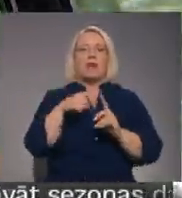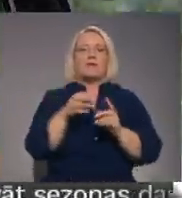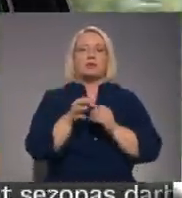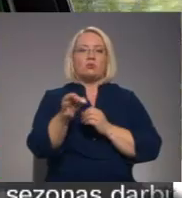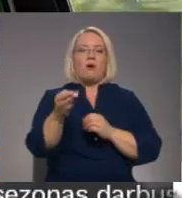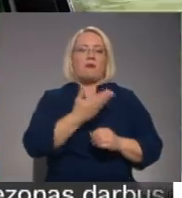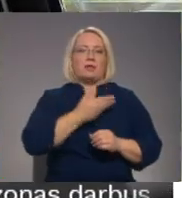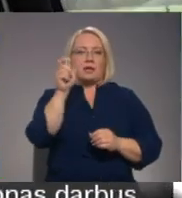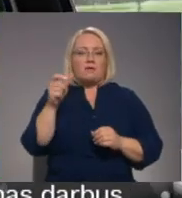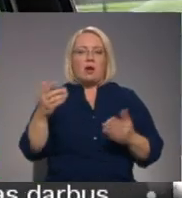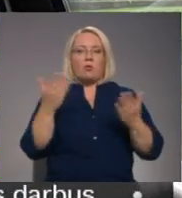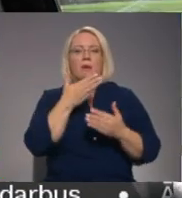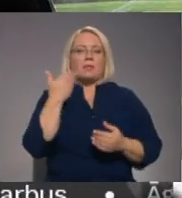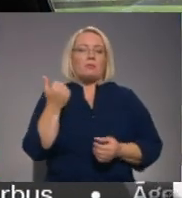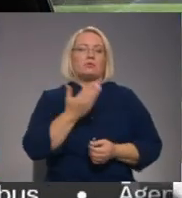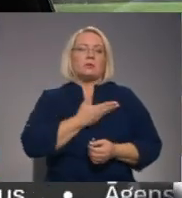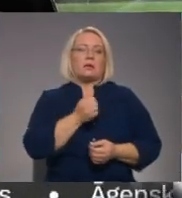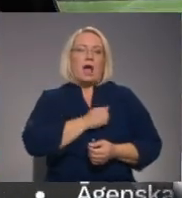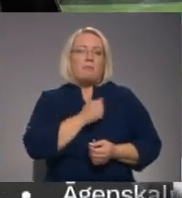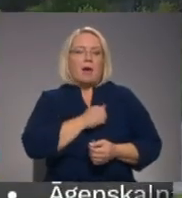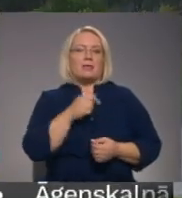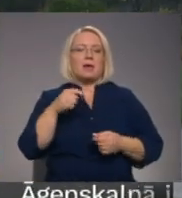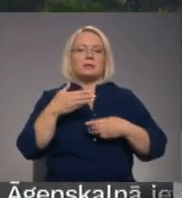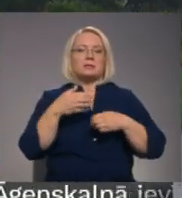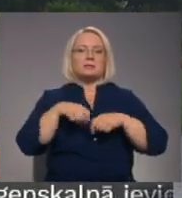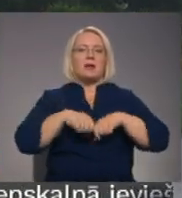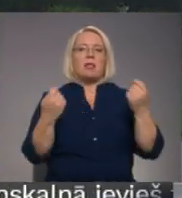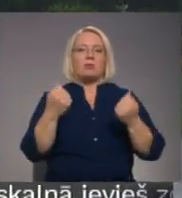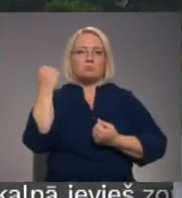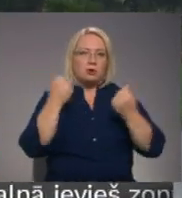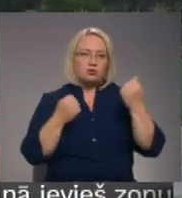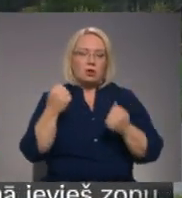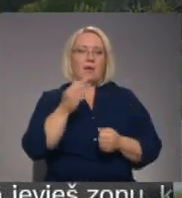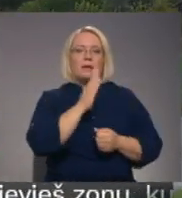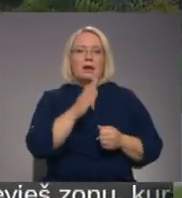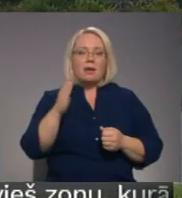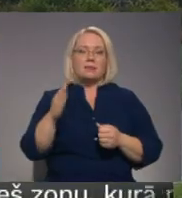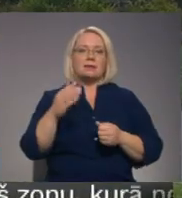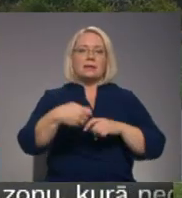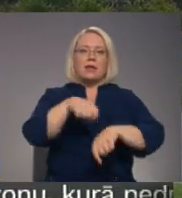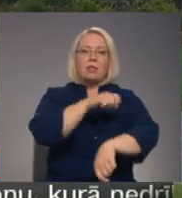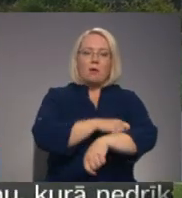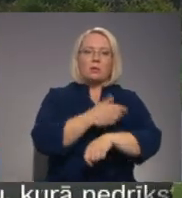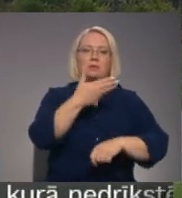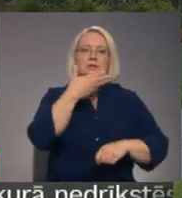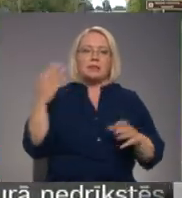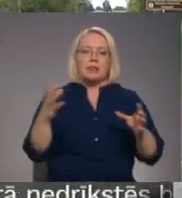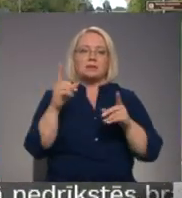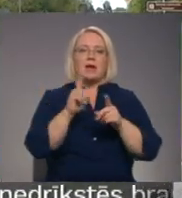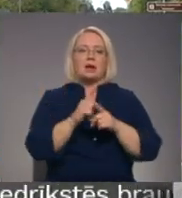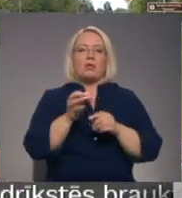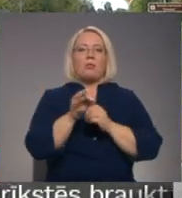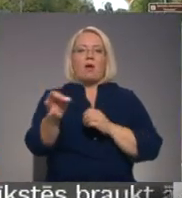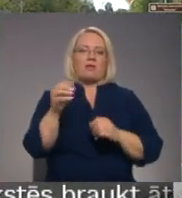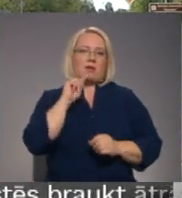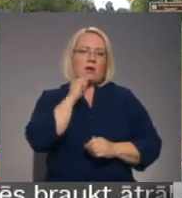iedzīvotāji, kuriem nebūs jābaidās salauzt savus spēkratus, bet katrs ceļa kilometras sildīšot arī novada ekonomiku. 100